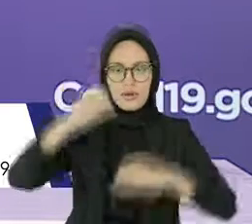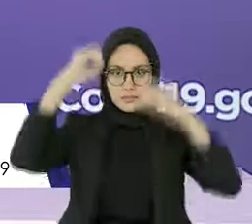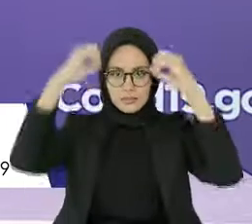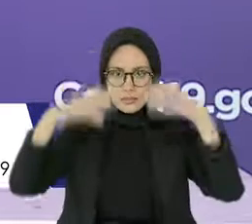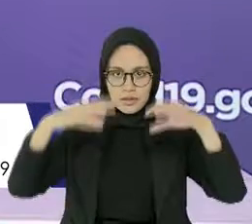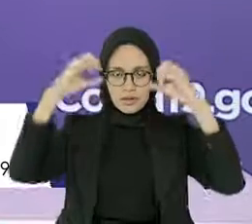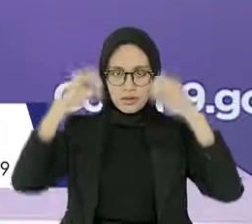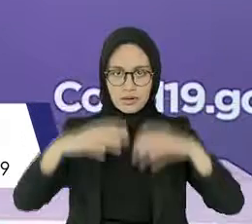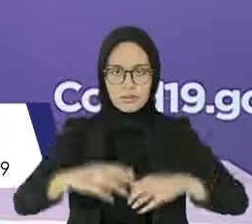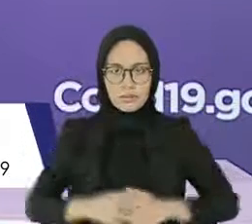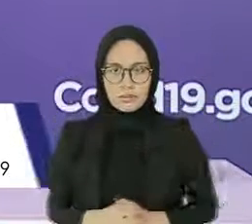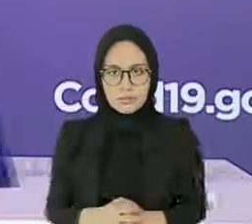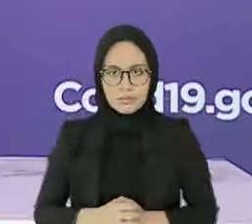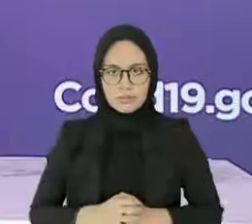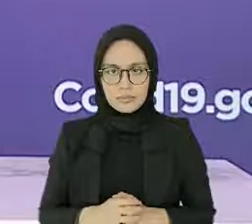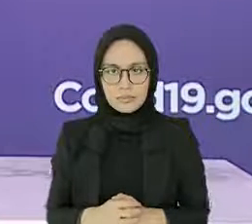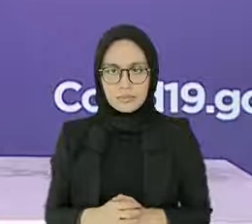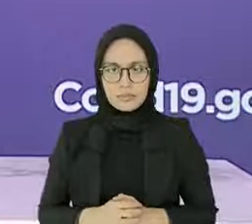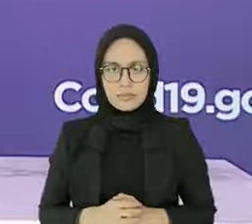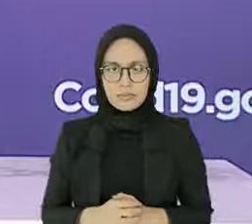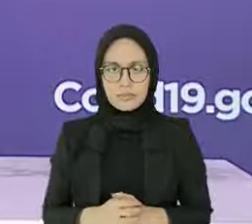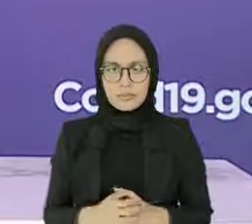warahmatullahi wabarakatuh.